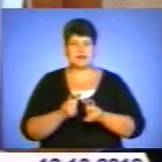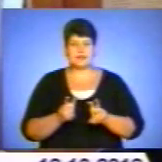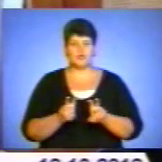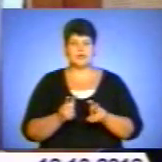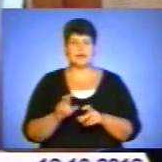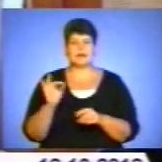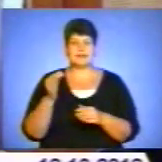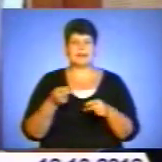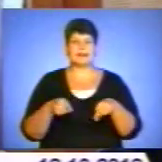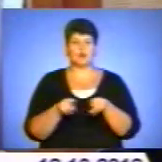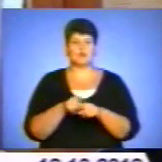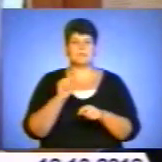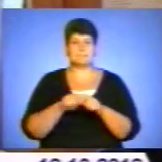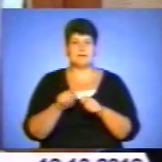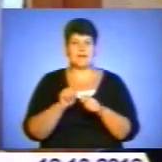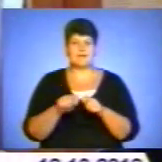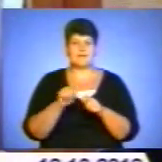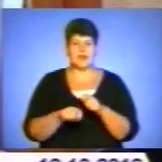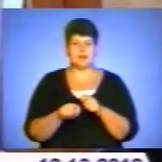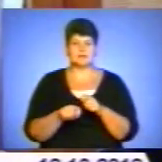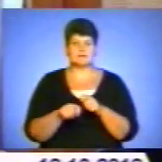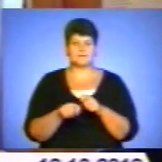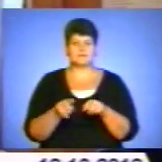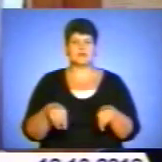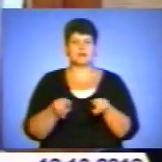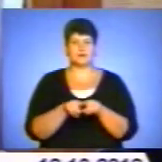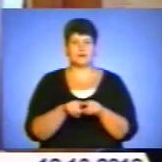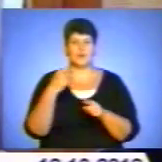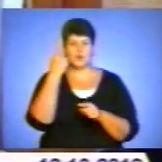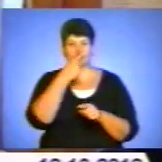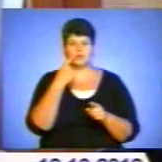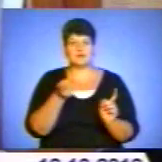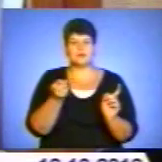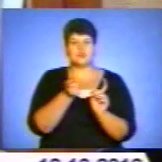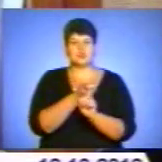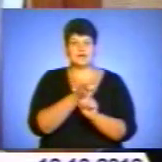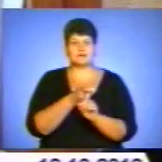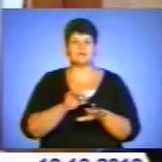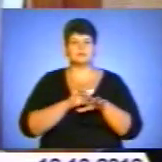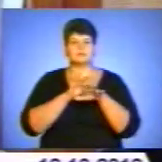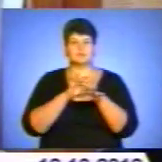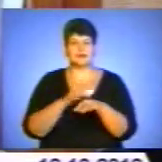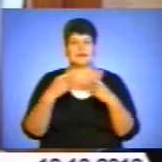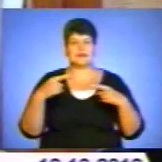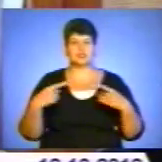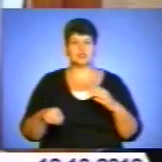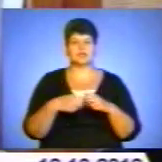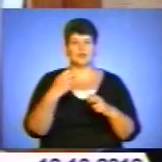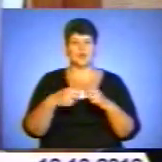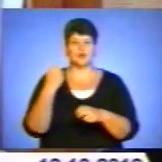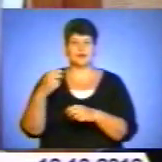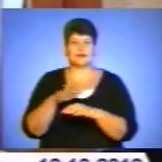Також перевіряються дані особи на причетність до вчинення інших злочинів на